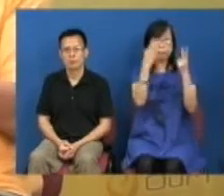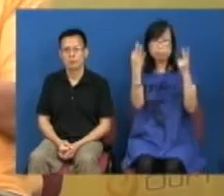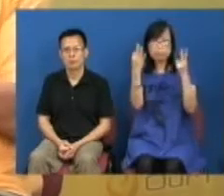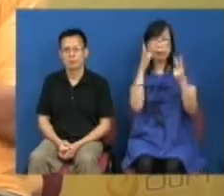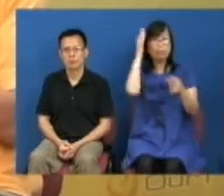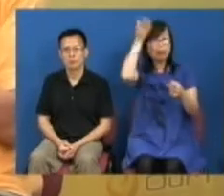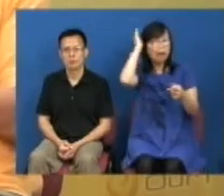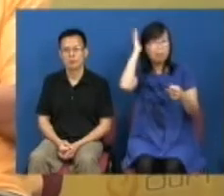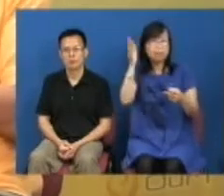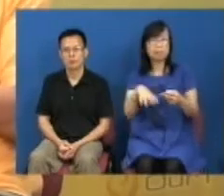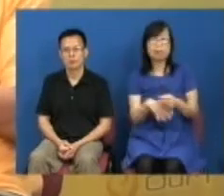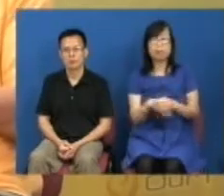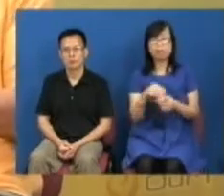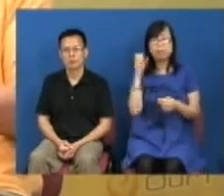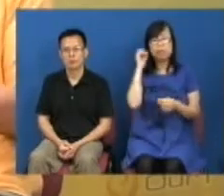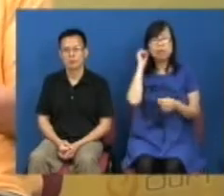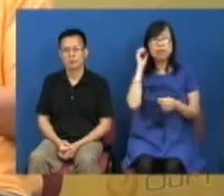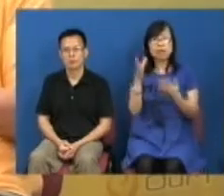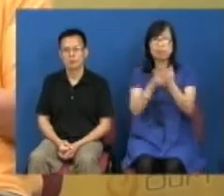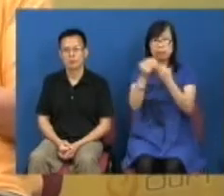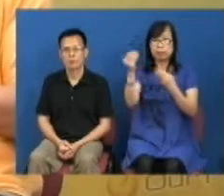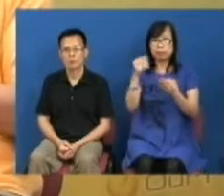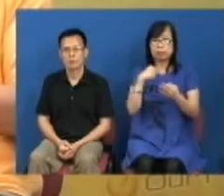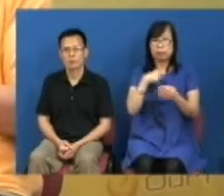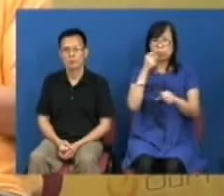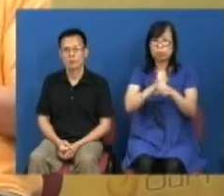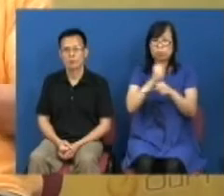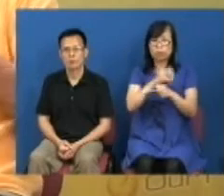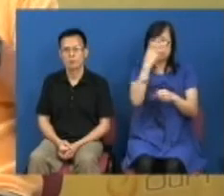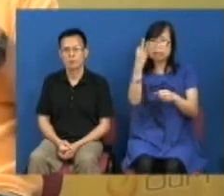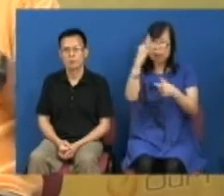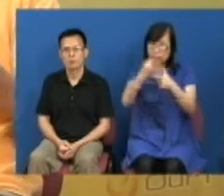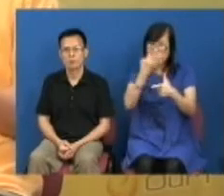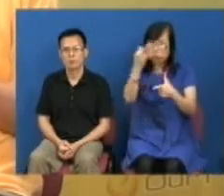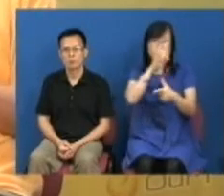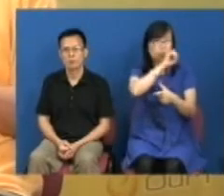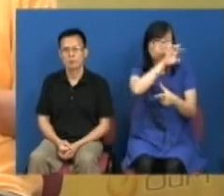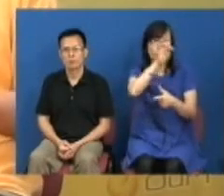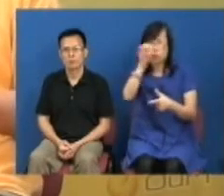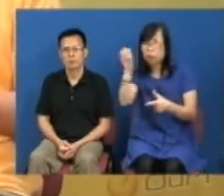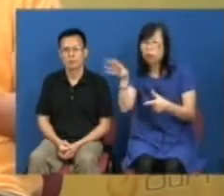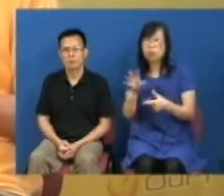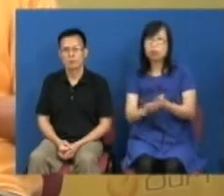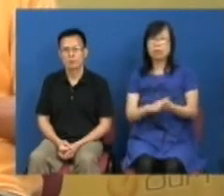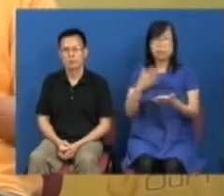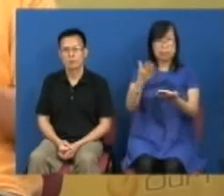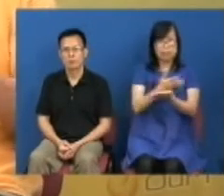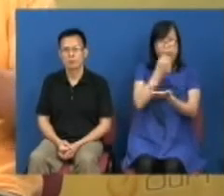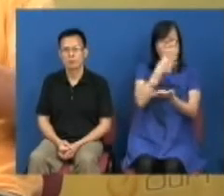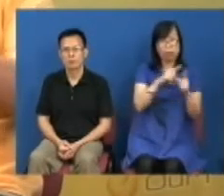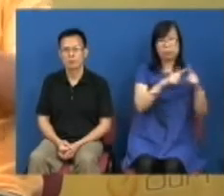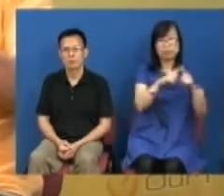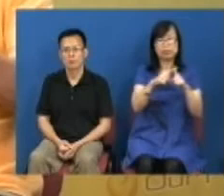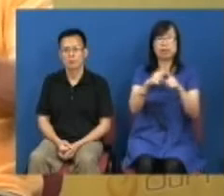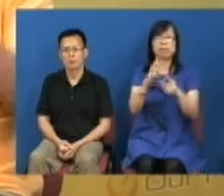子咨询好白子咨询好叶楼淑宜都还会做三个月的咨询让香港市民大众上上下下就